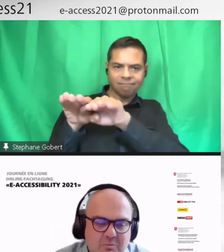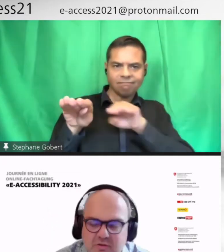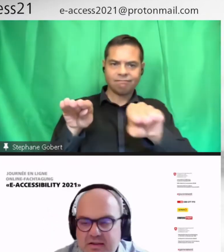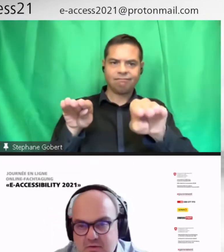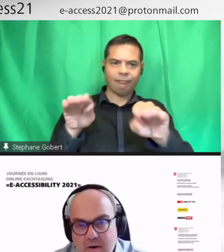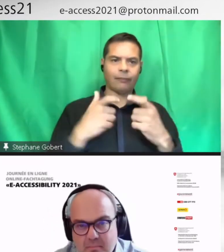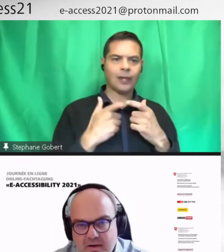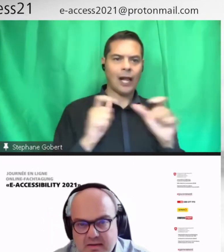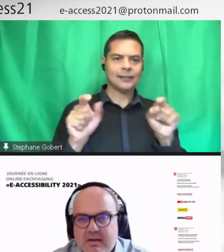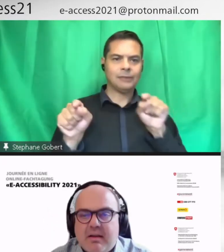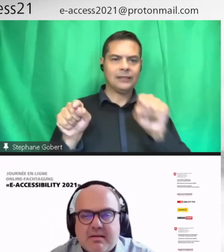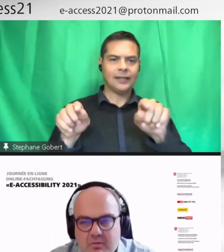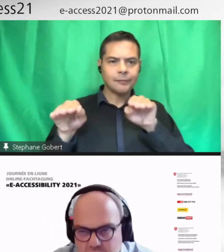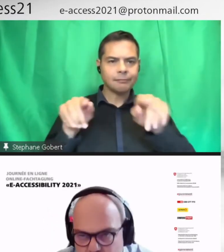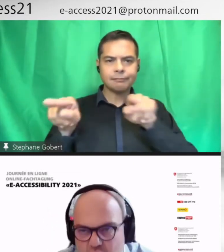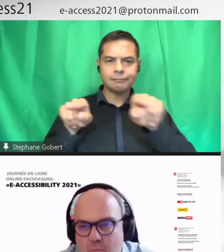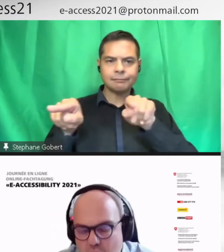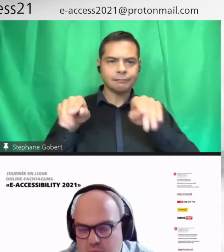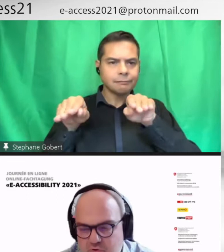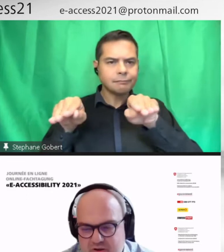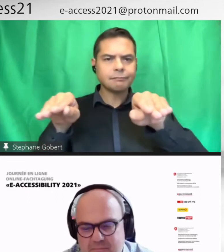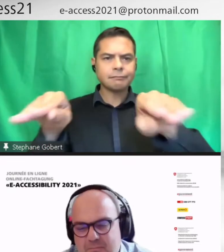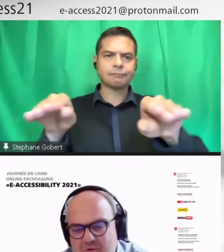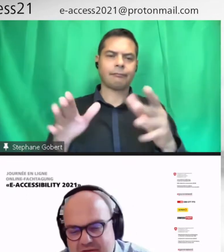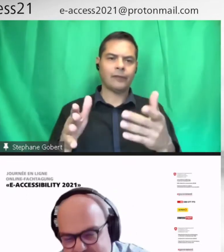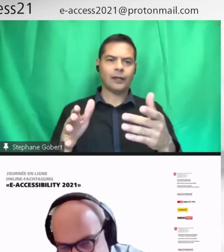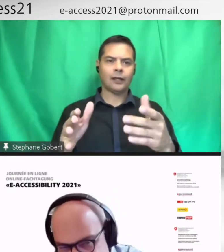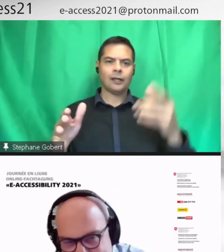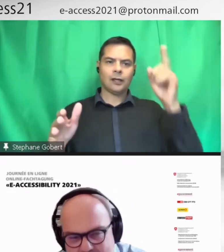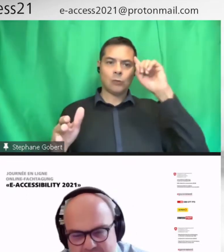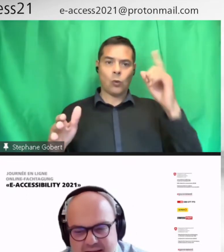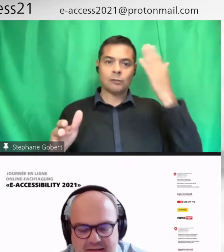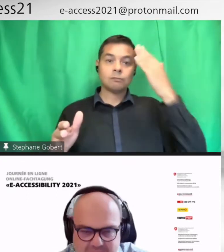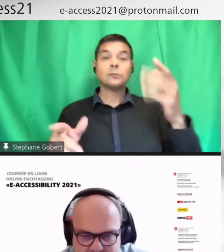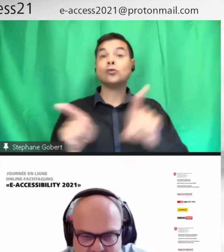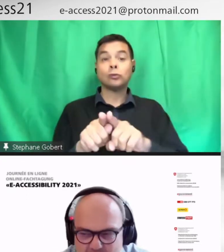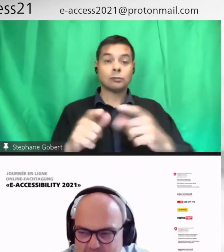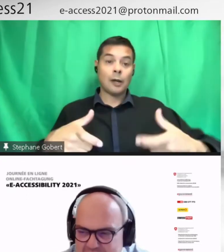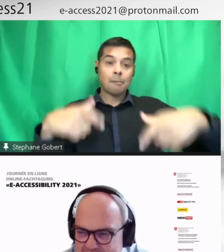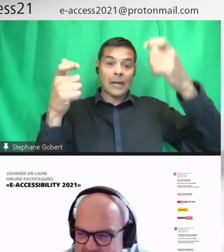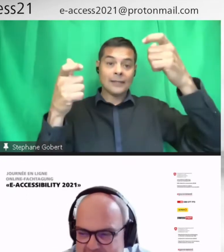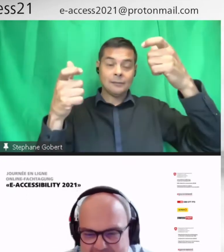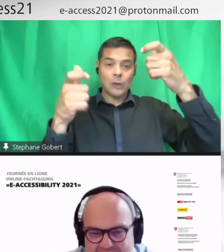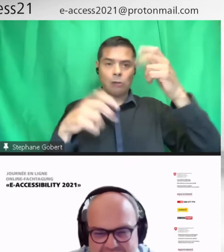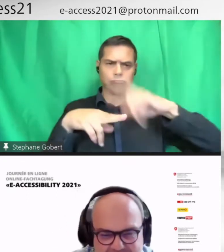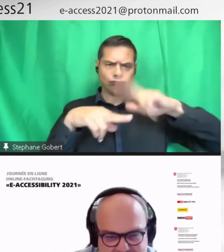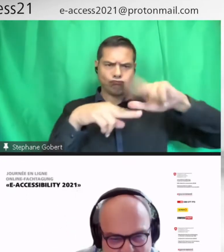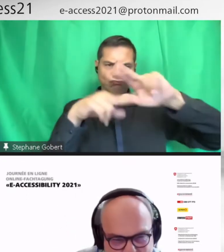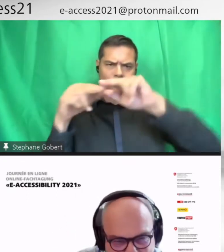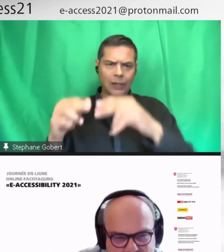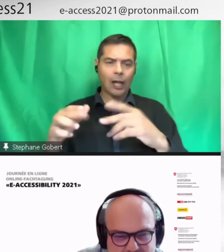modifications par après, ça coûte toujours beaucoup plus cher. Bon, c'est simple à dire, mais c'est plus compliqué à réaliser.